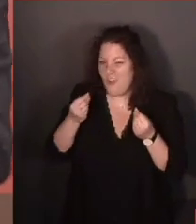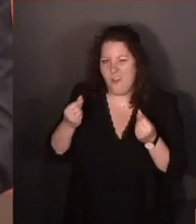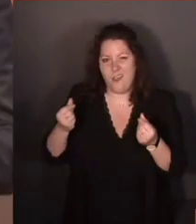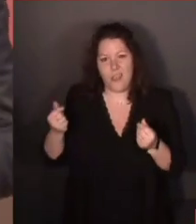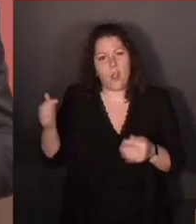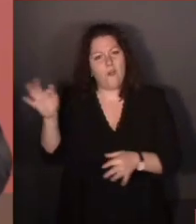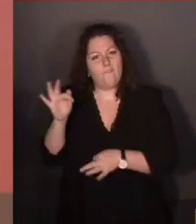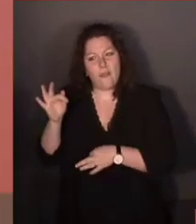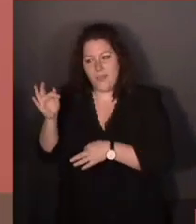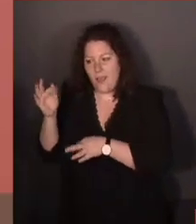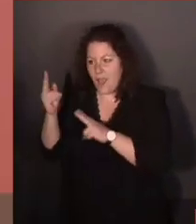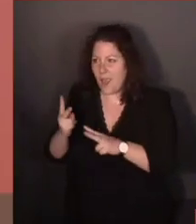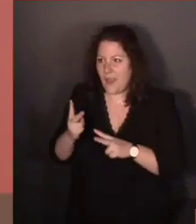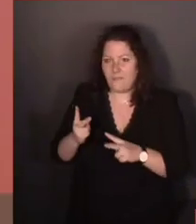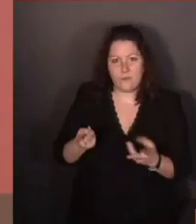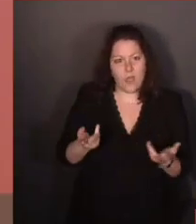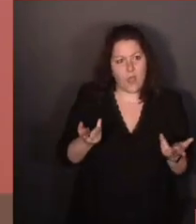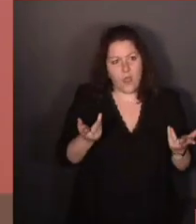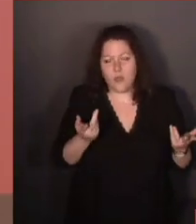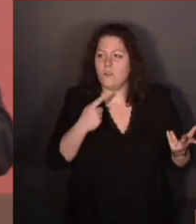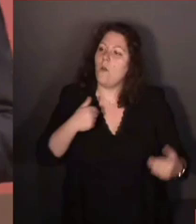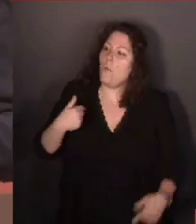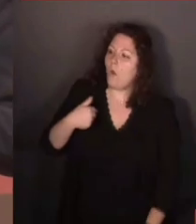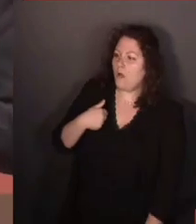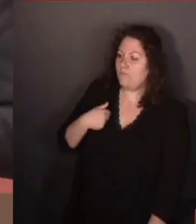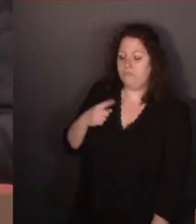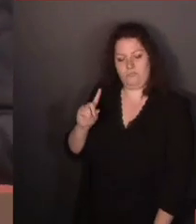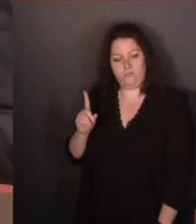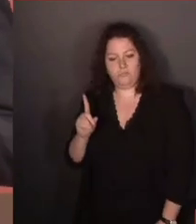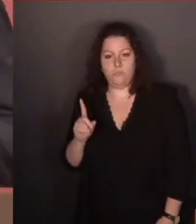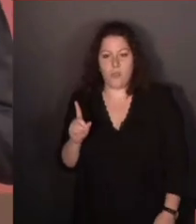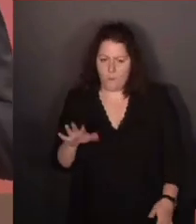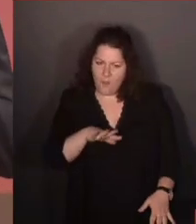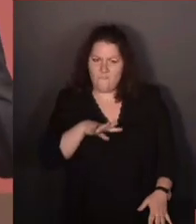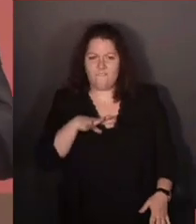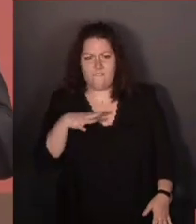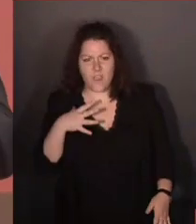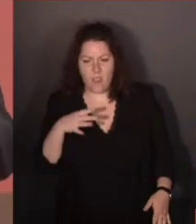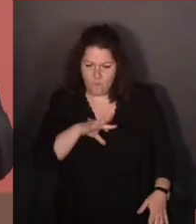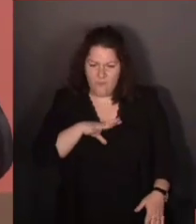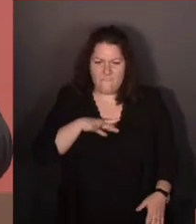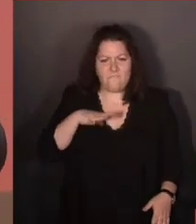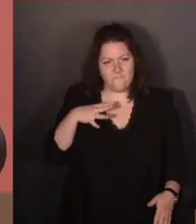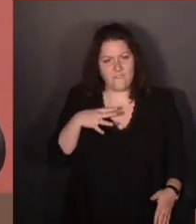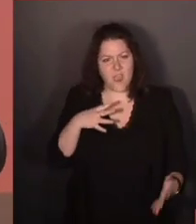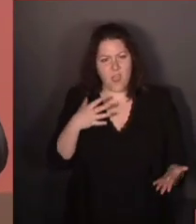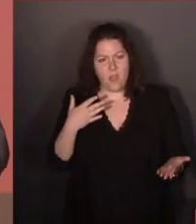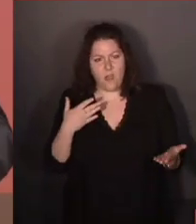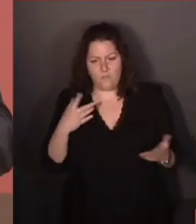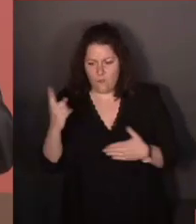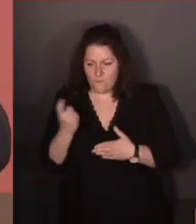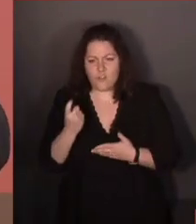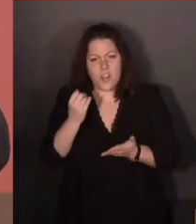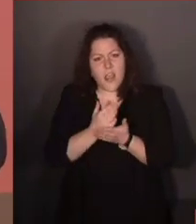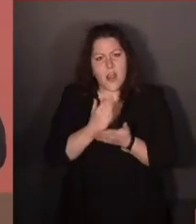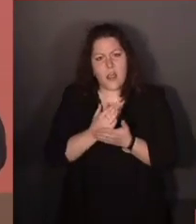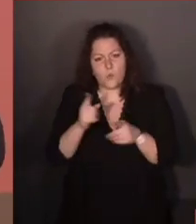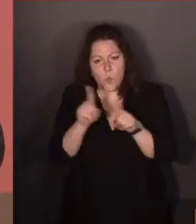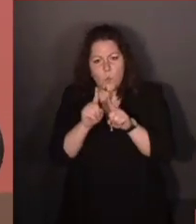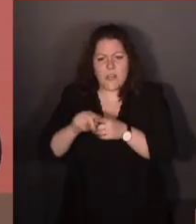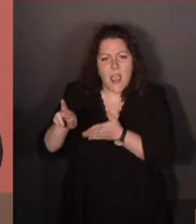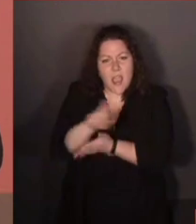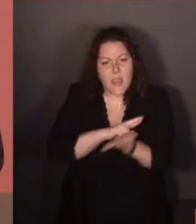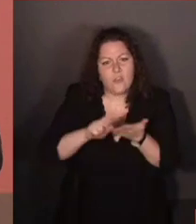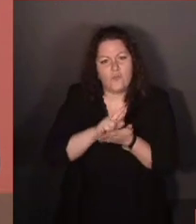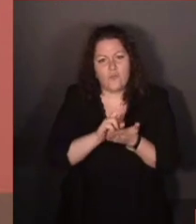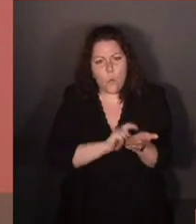intervient aussi dans les médias pour dire « attendez, moi on ne la fait pas ». Moi je suis fier, je suis fier de la classe de laquelle je proviens, de la région de laquelle je